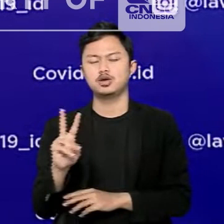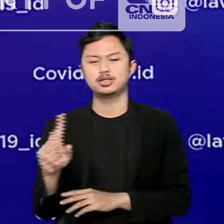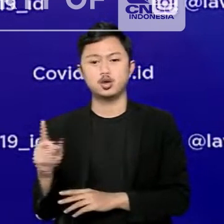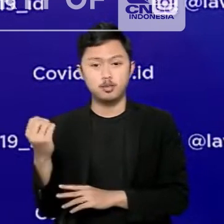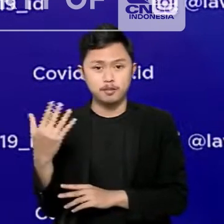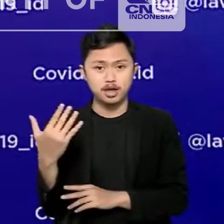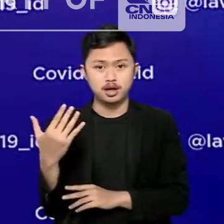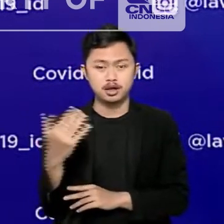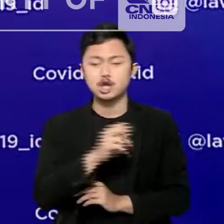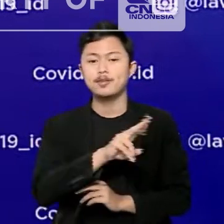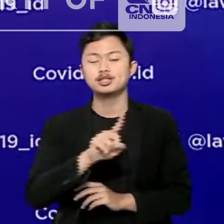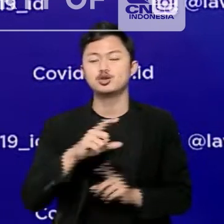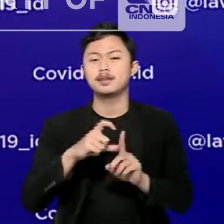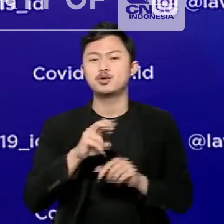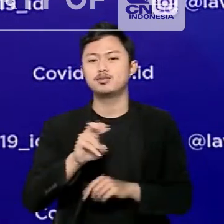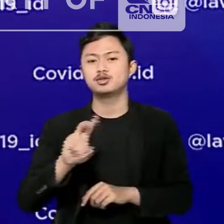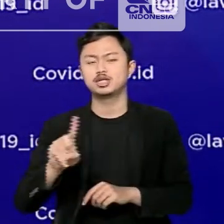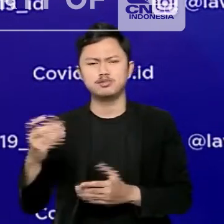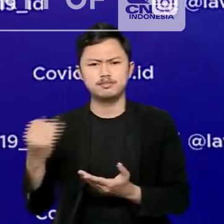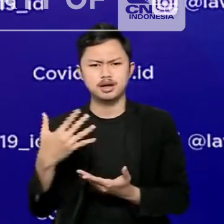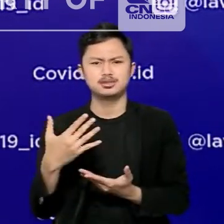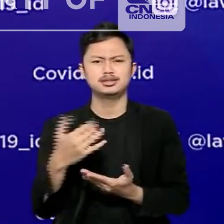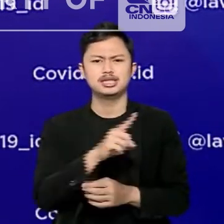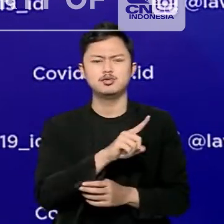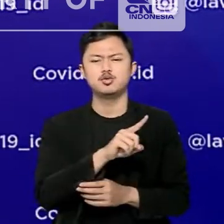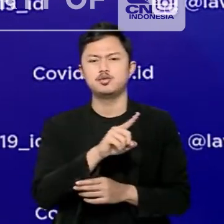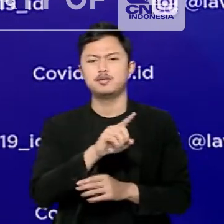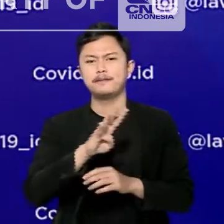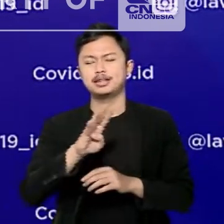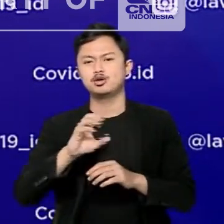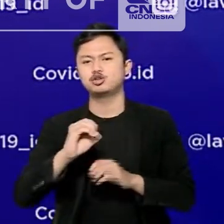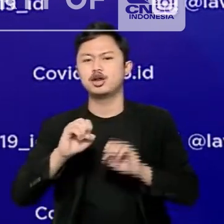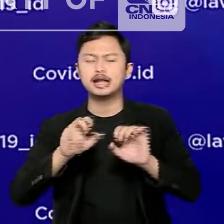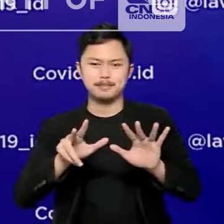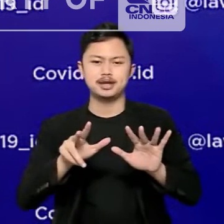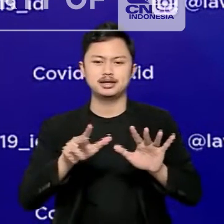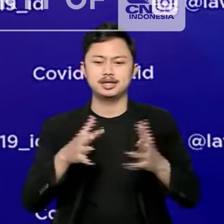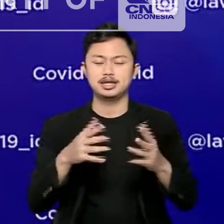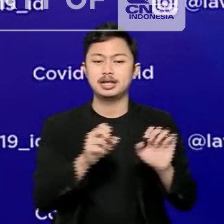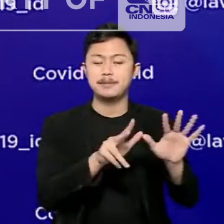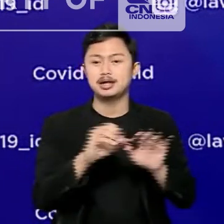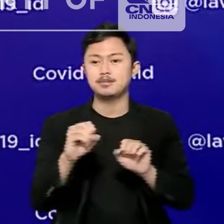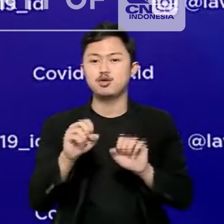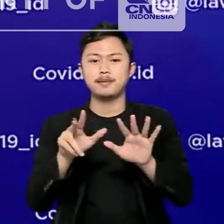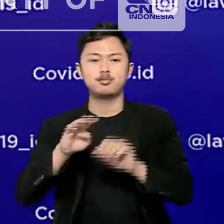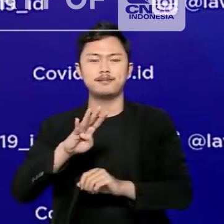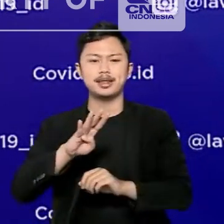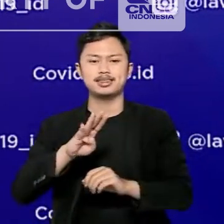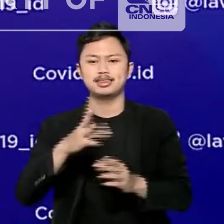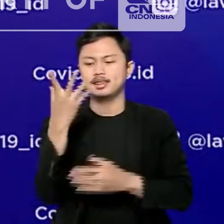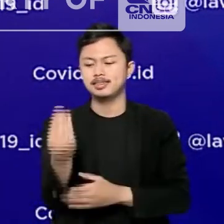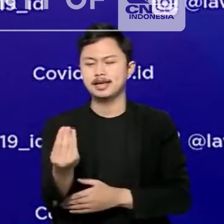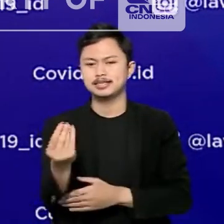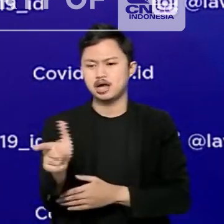sekitar 1.948 dari 8.584 desa kelurahan